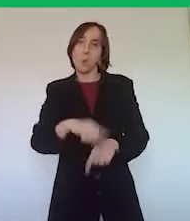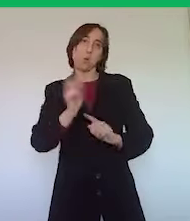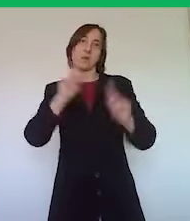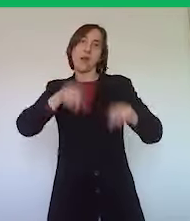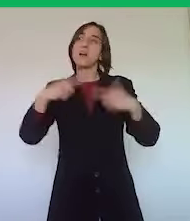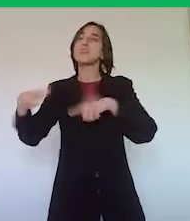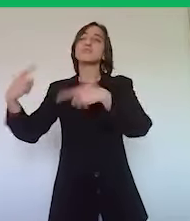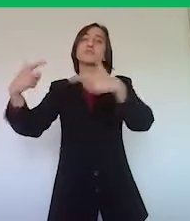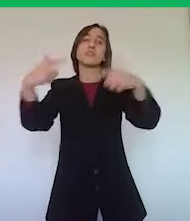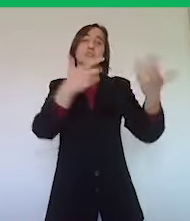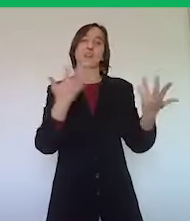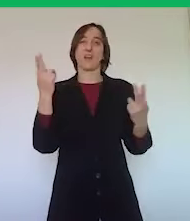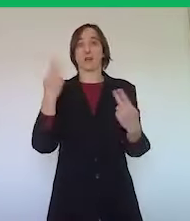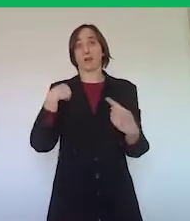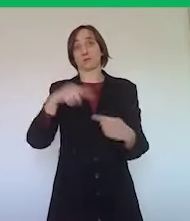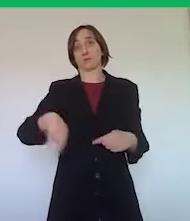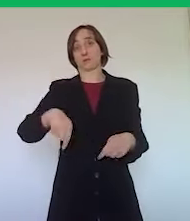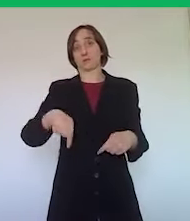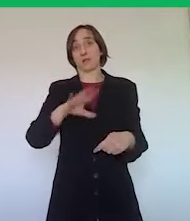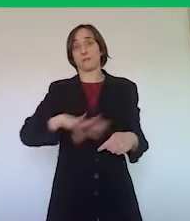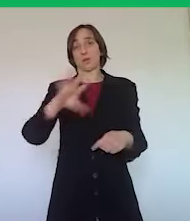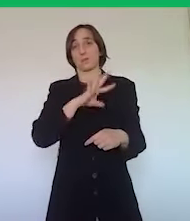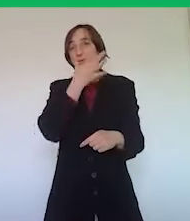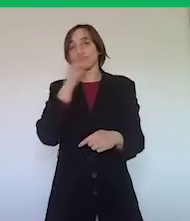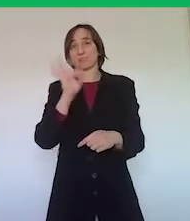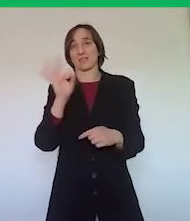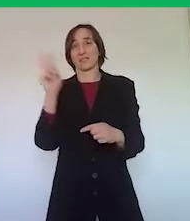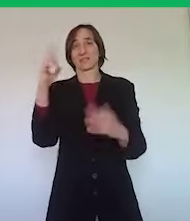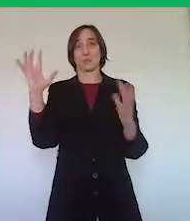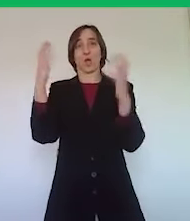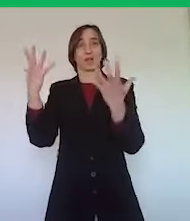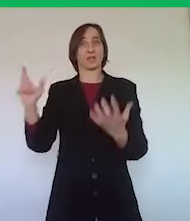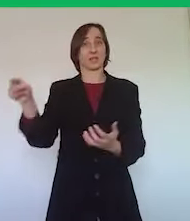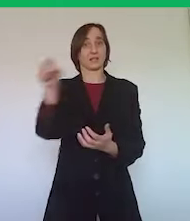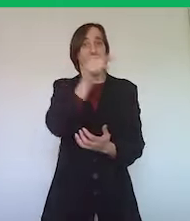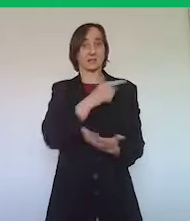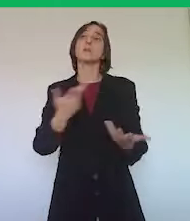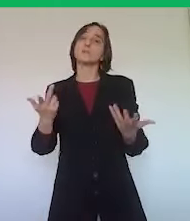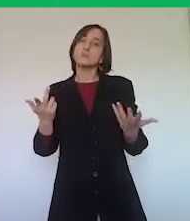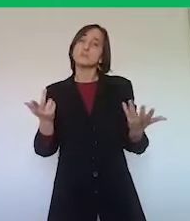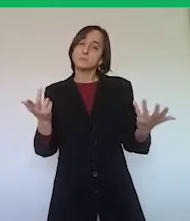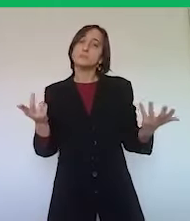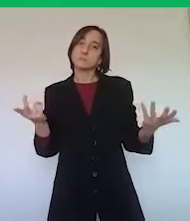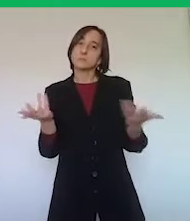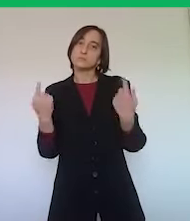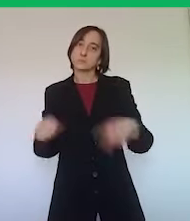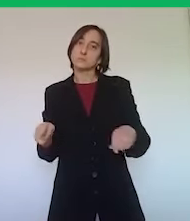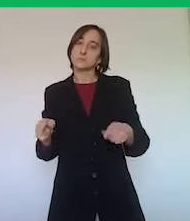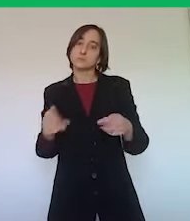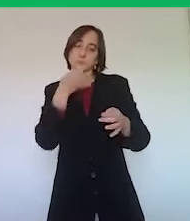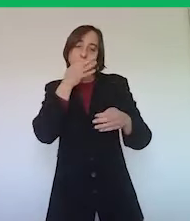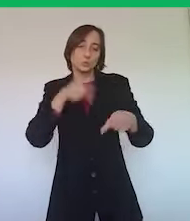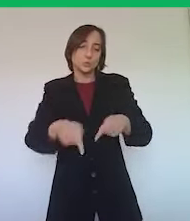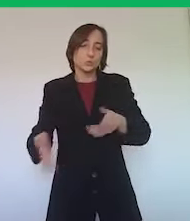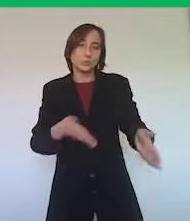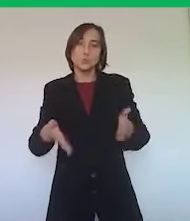nostre bellissime città d'arte, questa forma di ospitalità alternativa rispetto a quella tradizionale alberghiera ha costituito